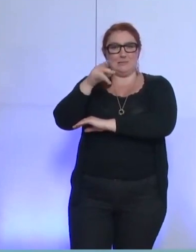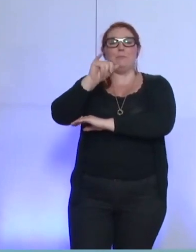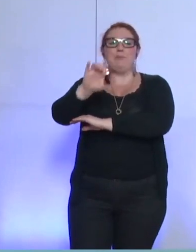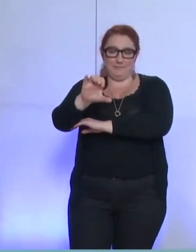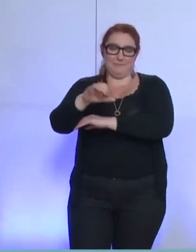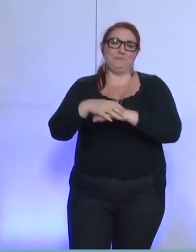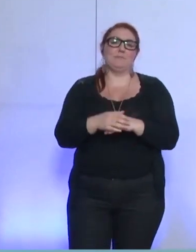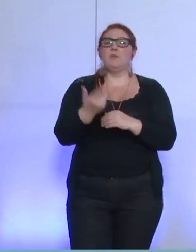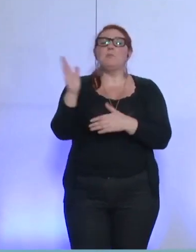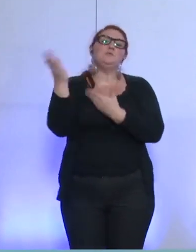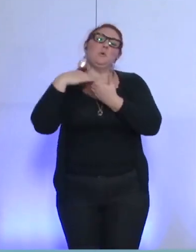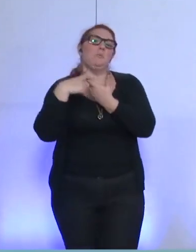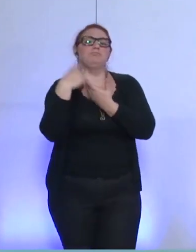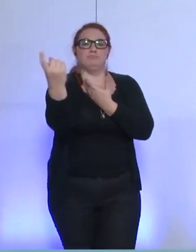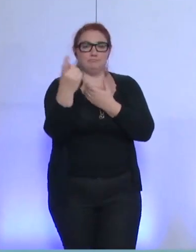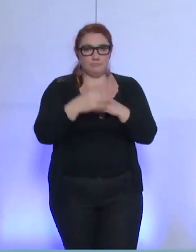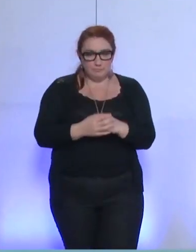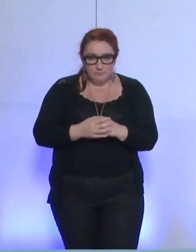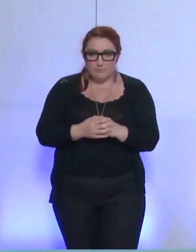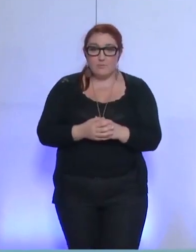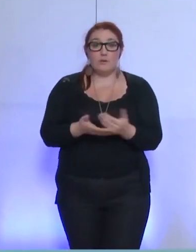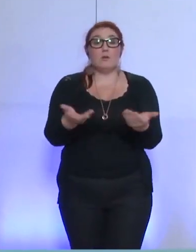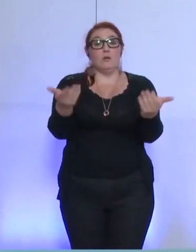démarrer, donc, ce qu'on appelle la phase de dialogue